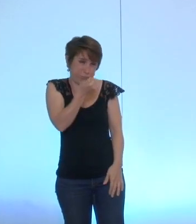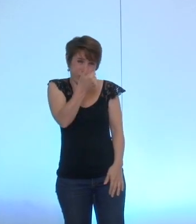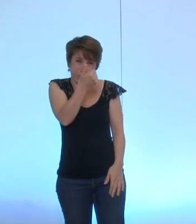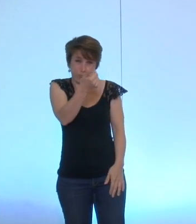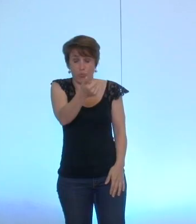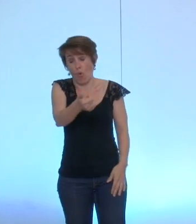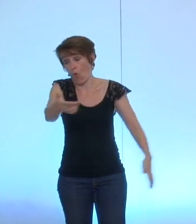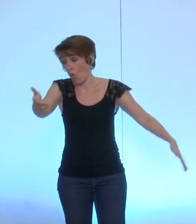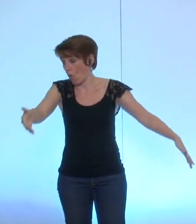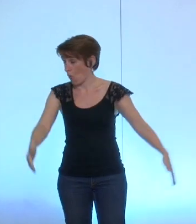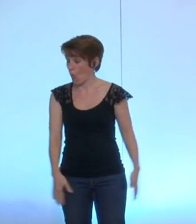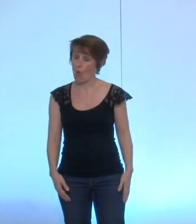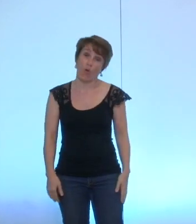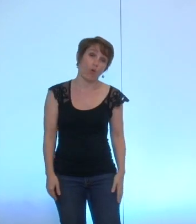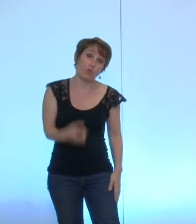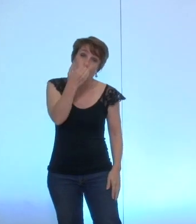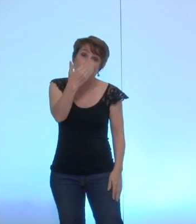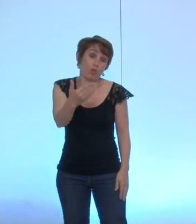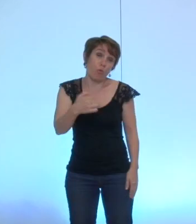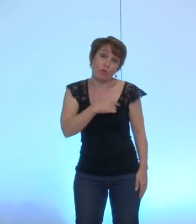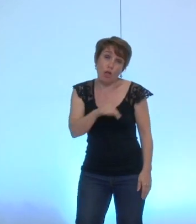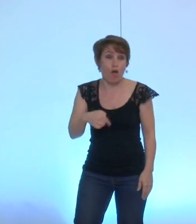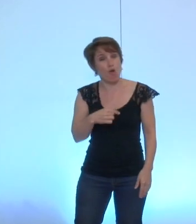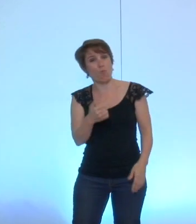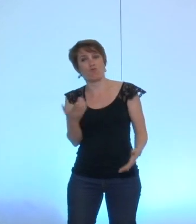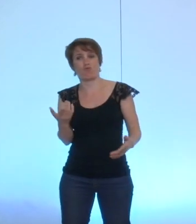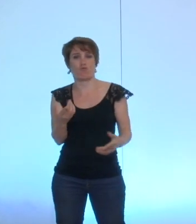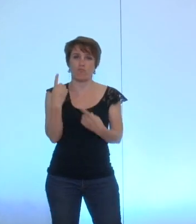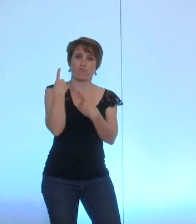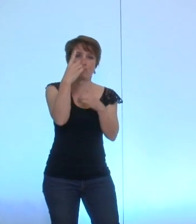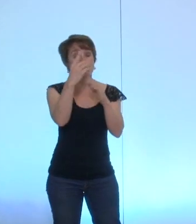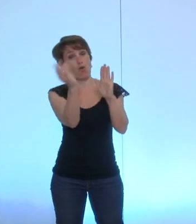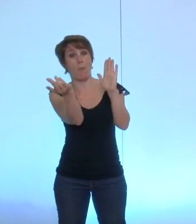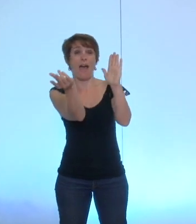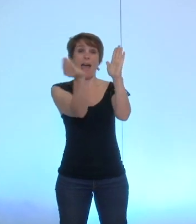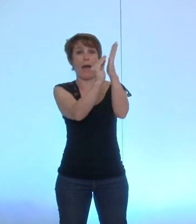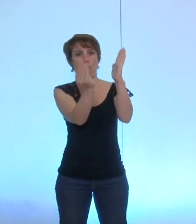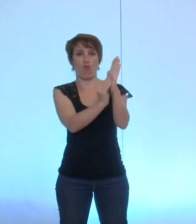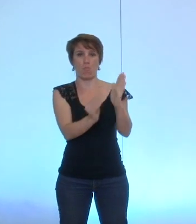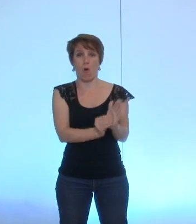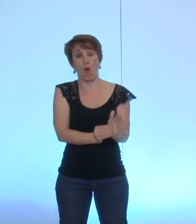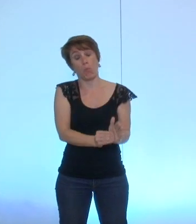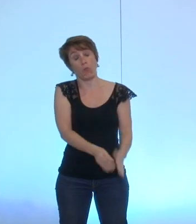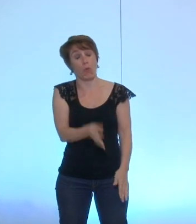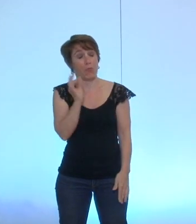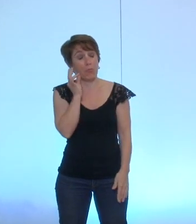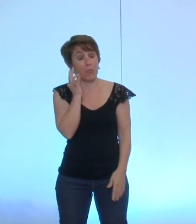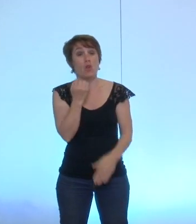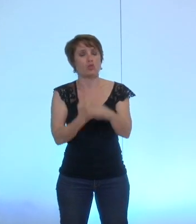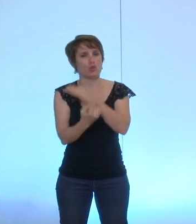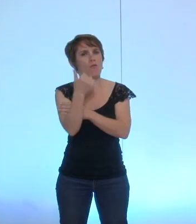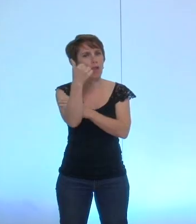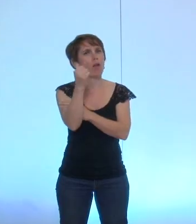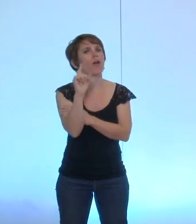Voilà. Donc, c'est pour ça que nos amendements sont assez à la marge, si ce n'est un qui